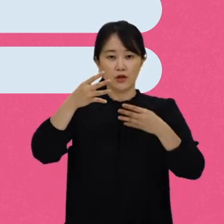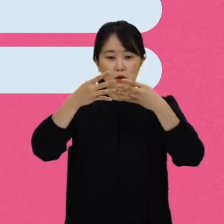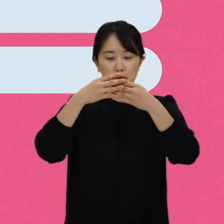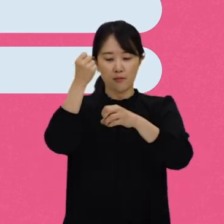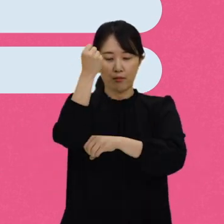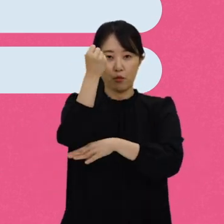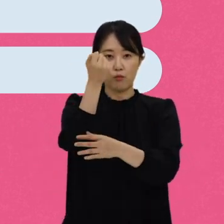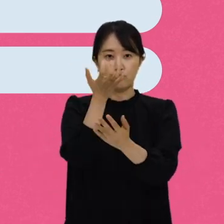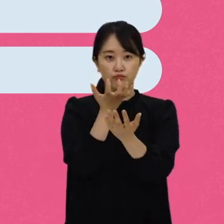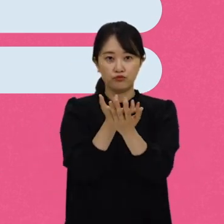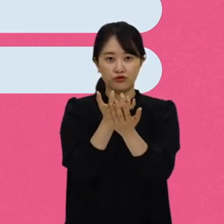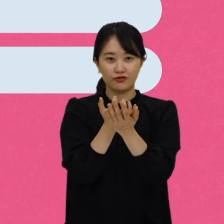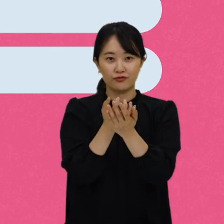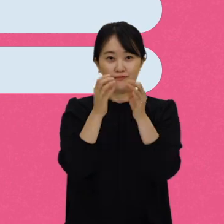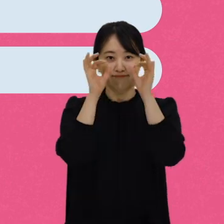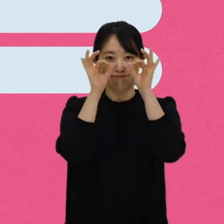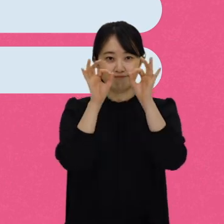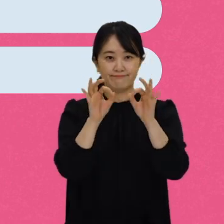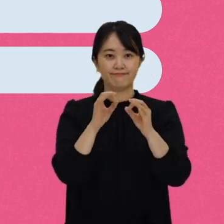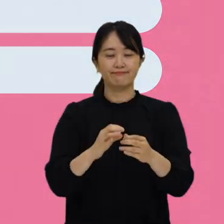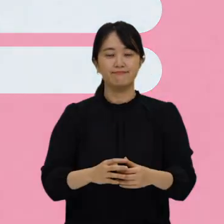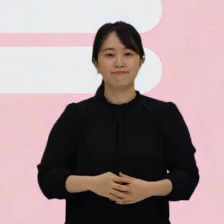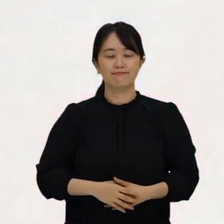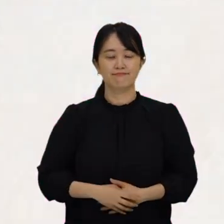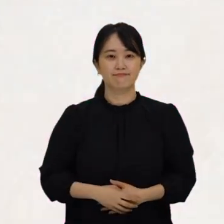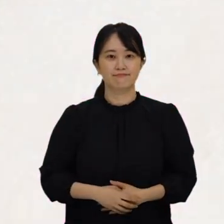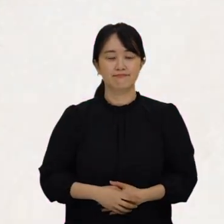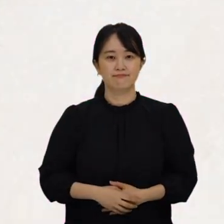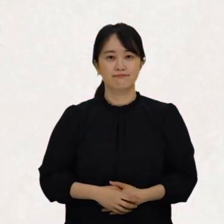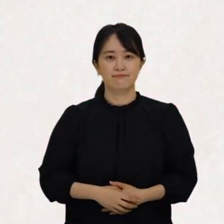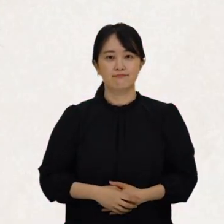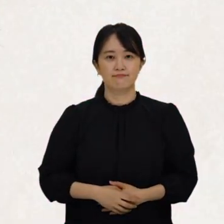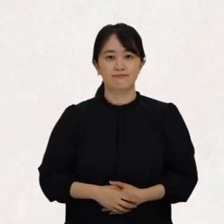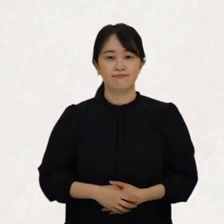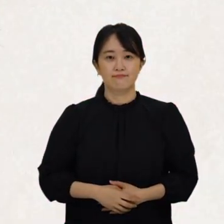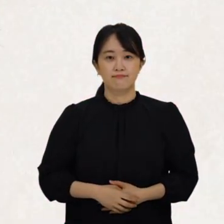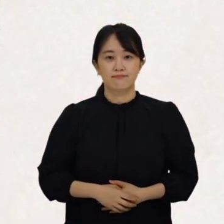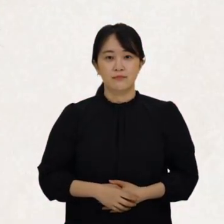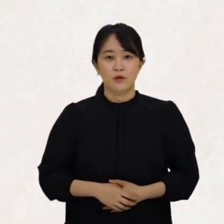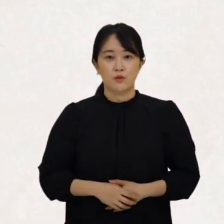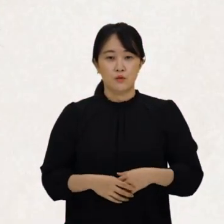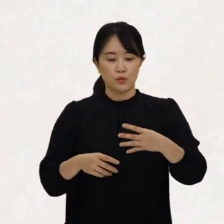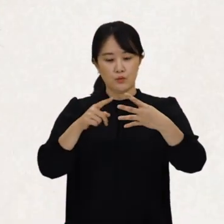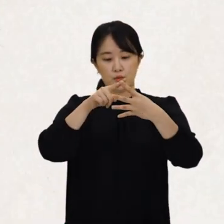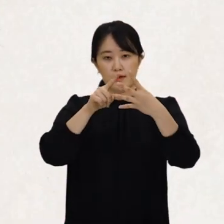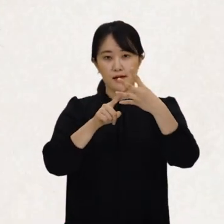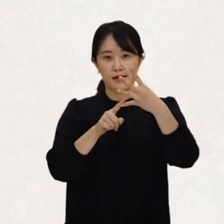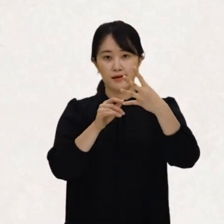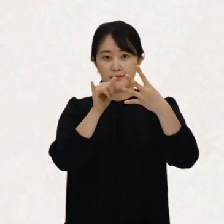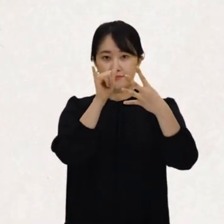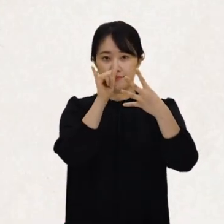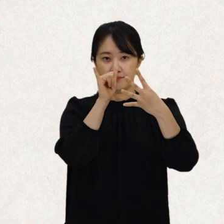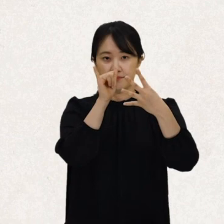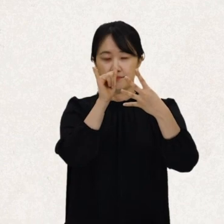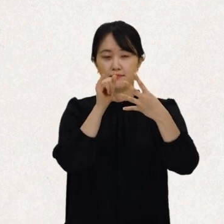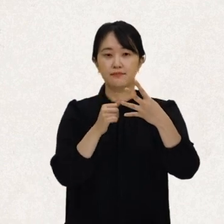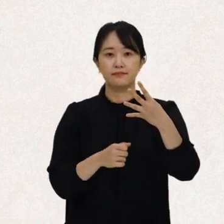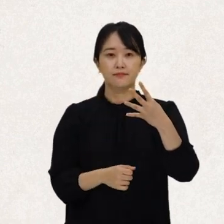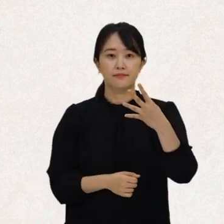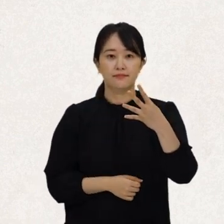본문의 구성부터 하나씩 살펴보겠습니다. 협약 본문은 총 4개의 절로 구성되어 있는데요.